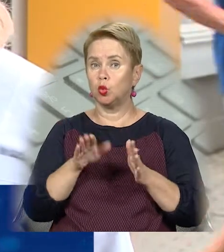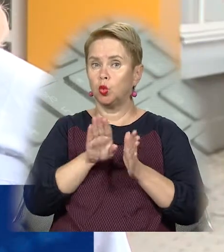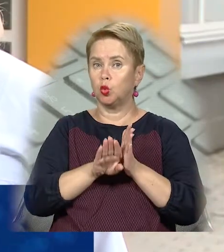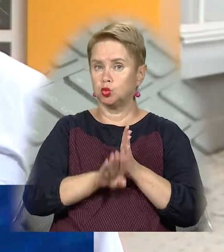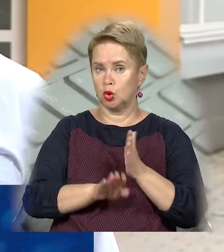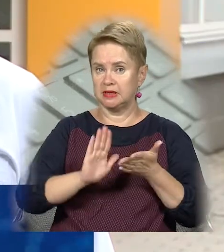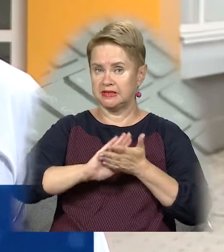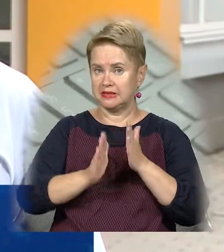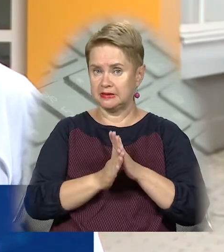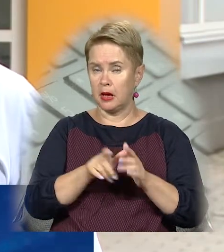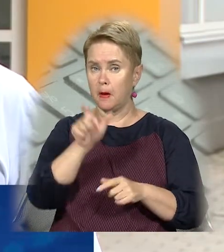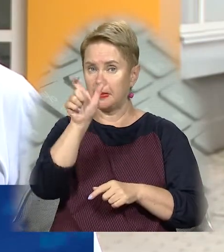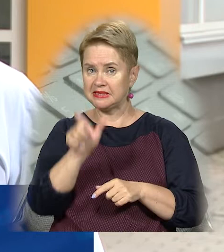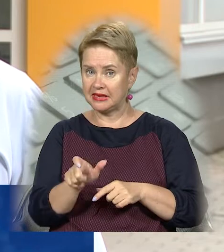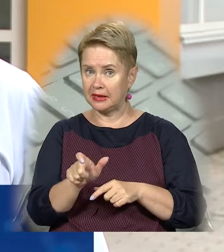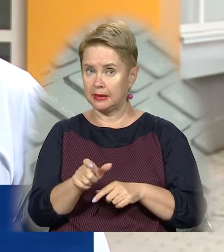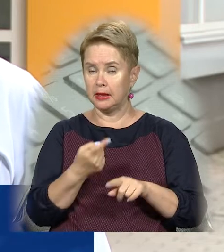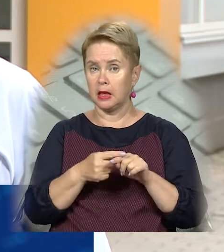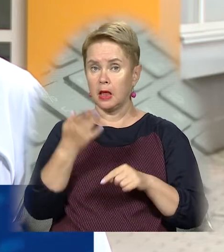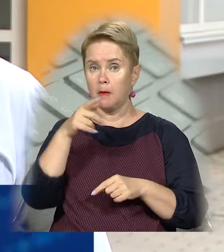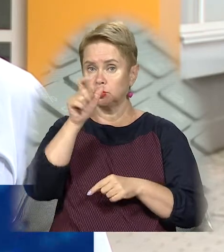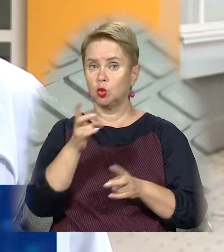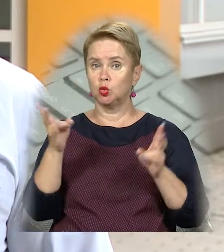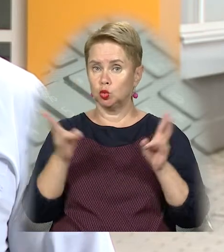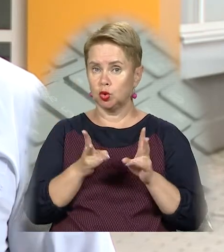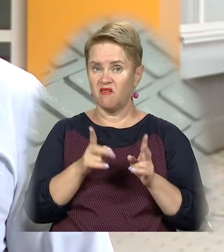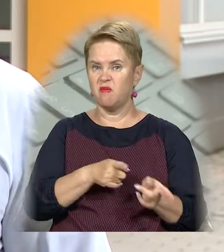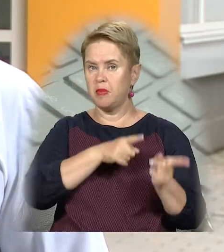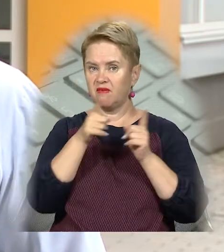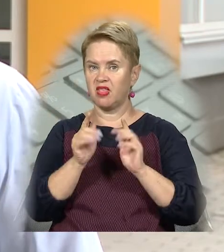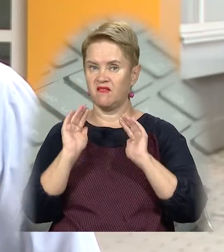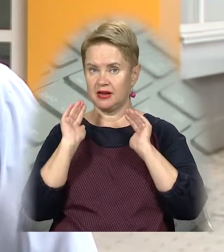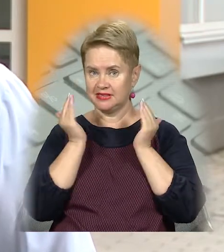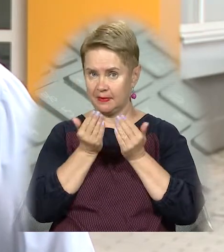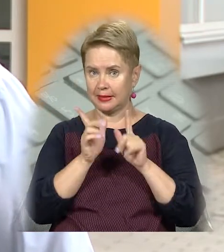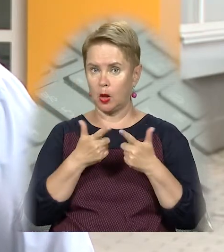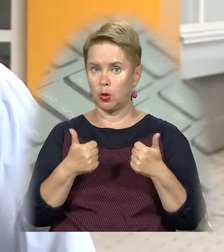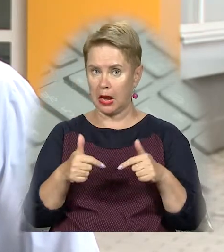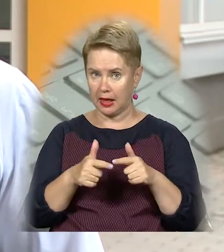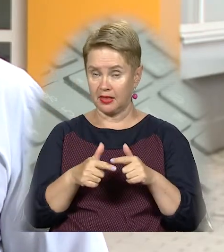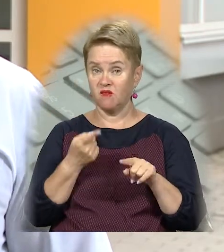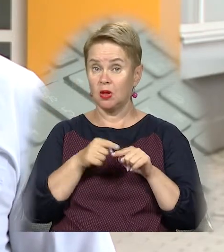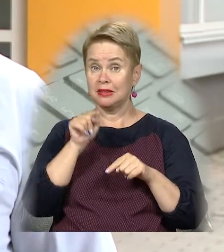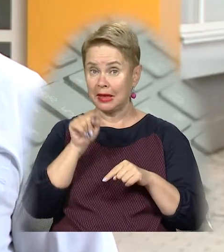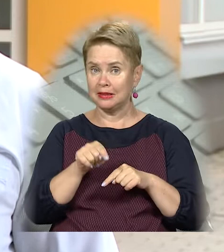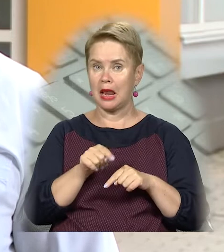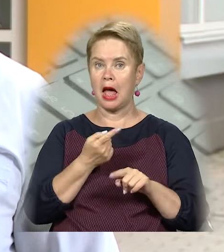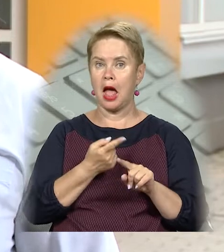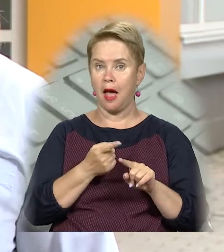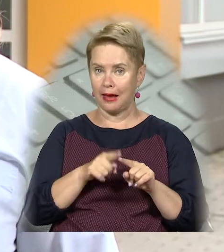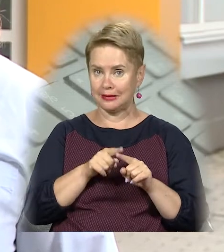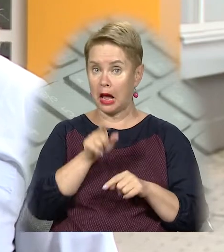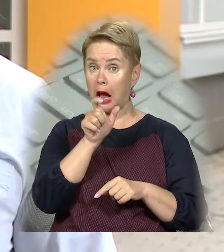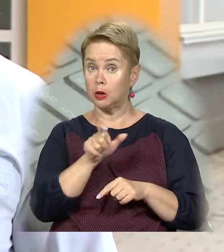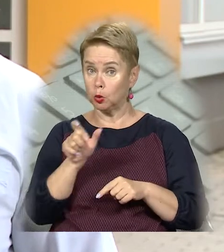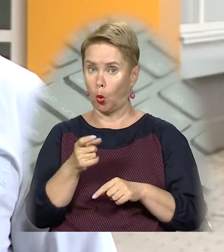ухудшення состояния пацієнта, коли пацієнт нуждається в переводі в реанимаційне отделення, вот именно для цієї